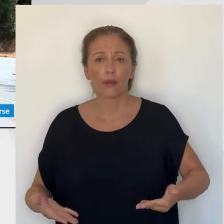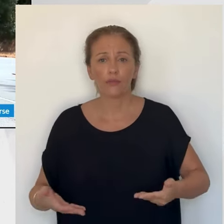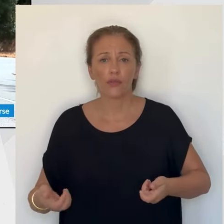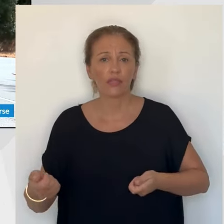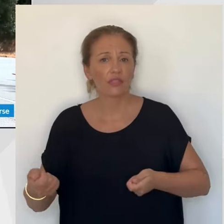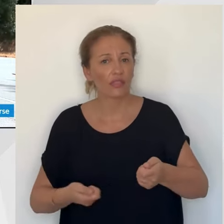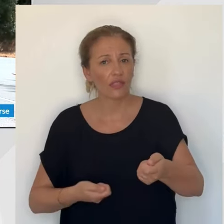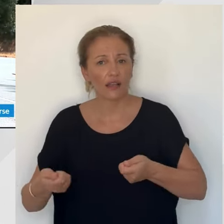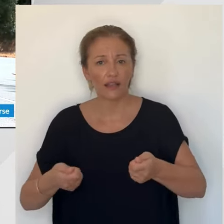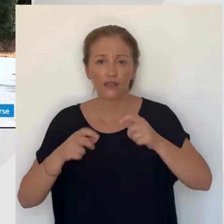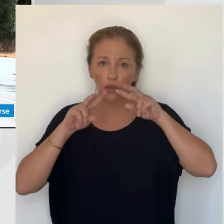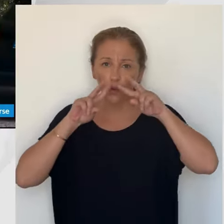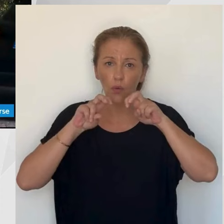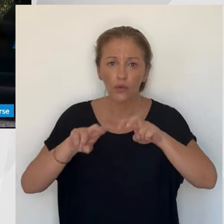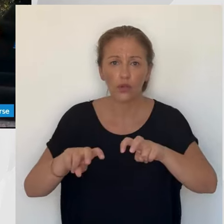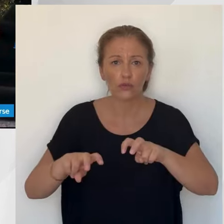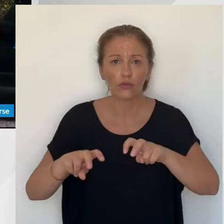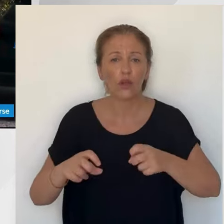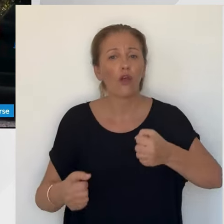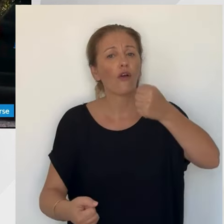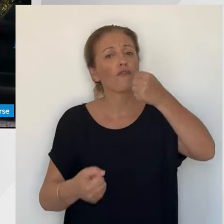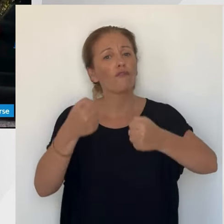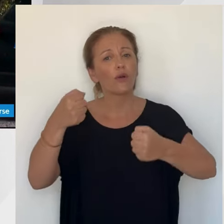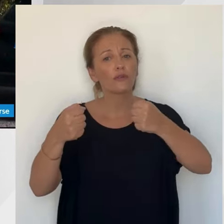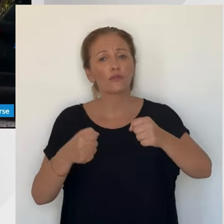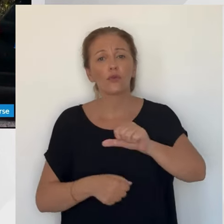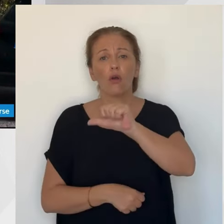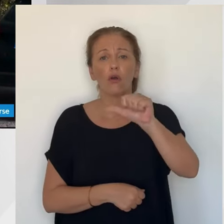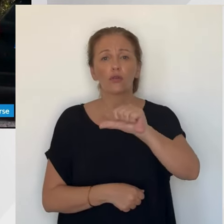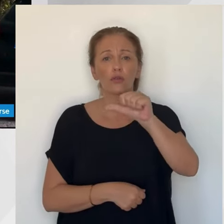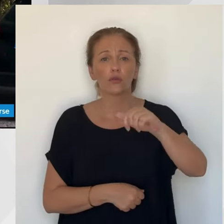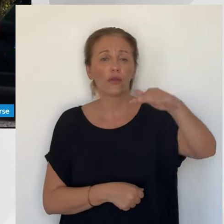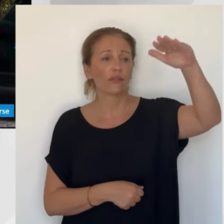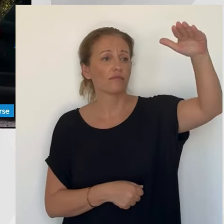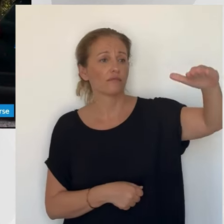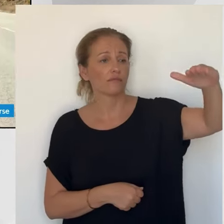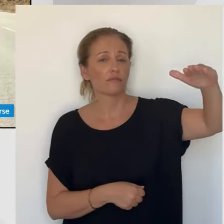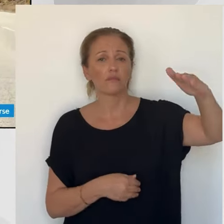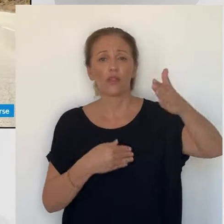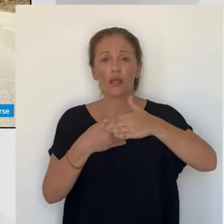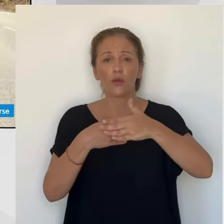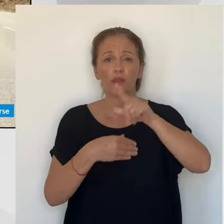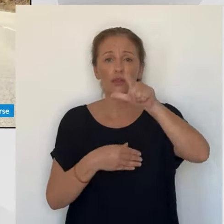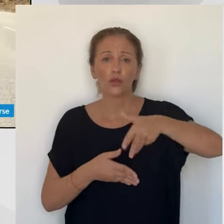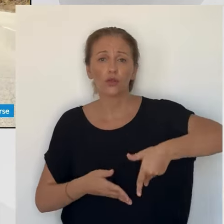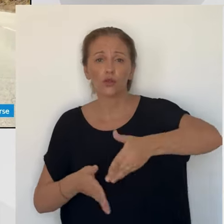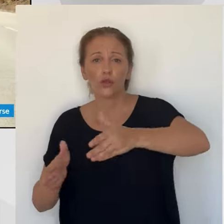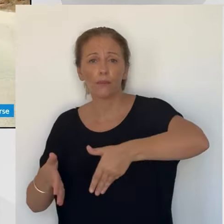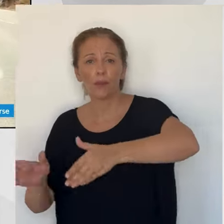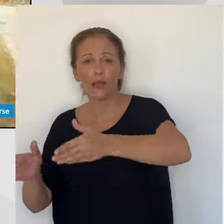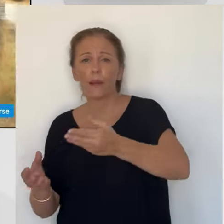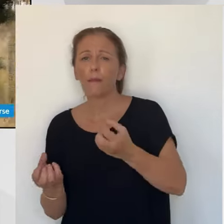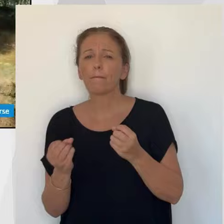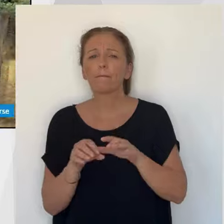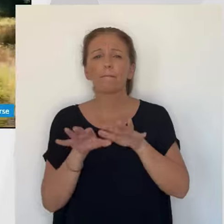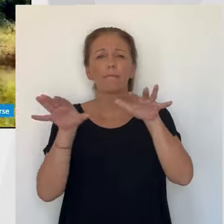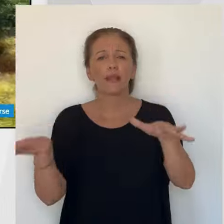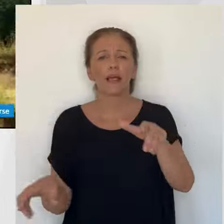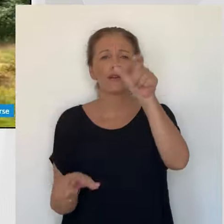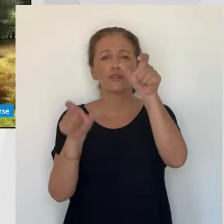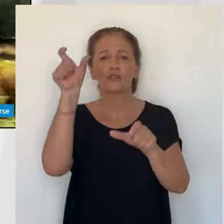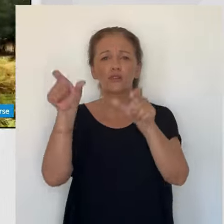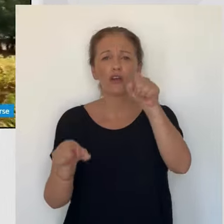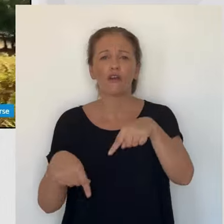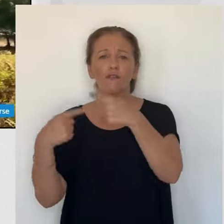été retrouvée garée au bord de route, à proximité de deux chemins très fréquentés par les chasseurs et pêcheurs de la région. Son téléphone se